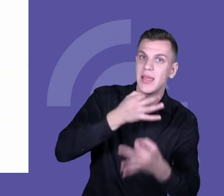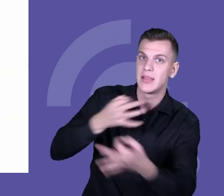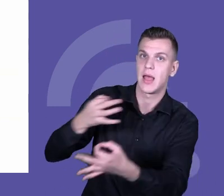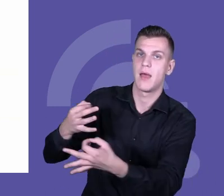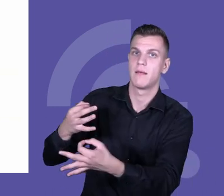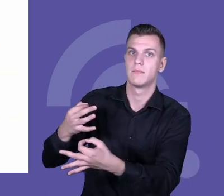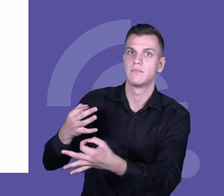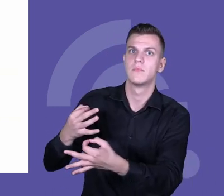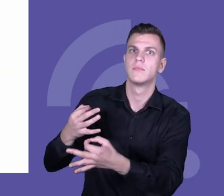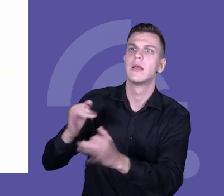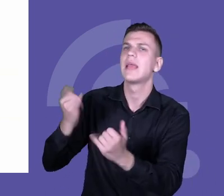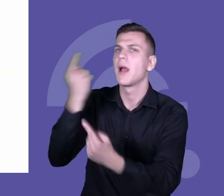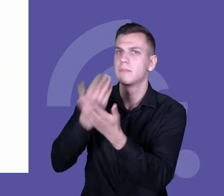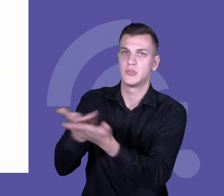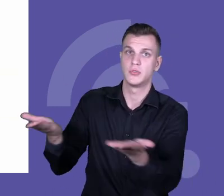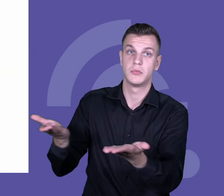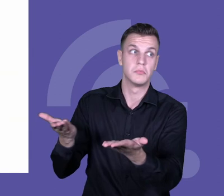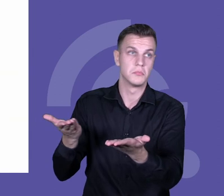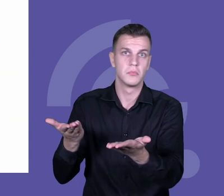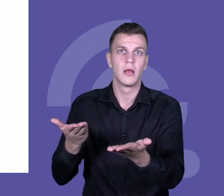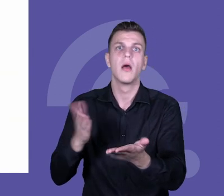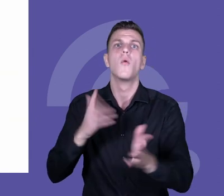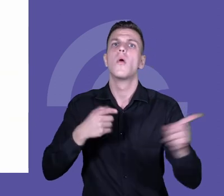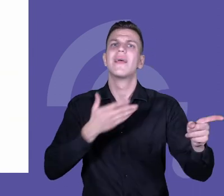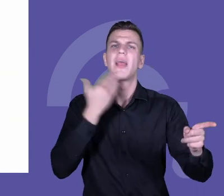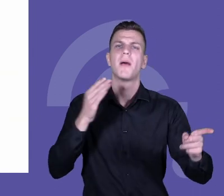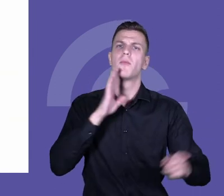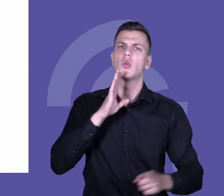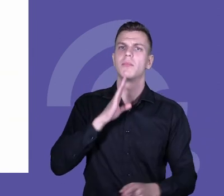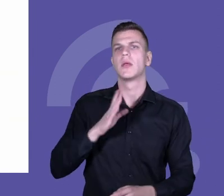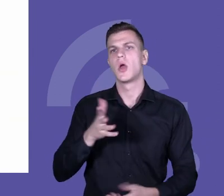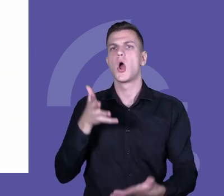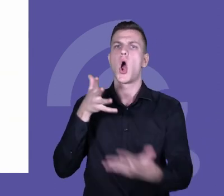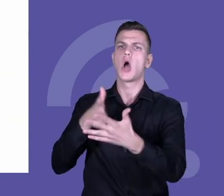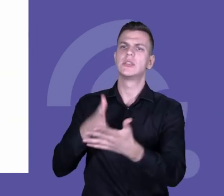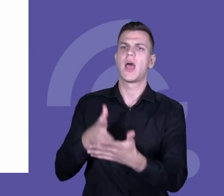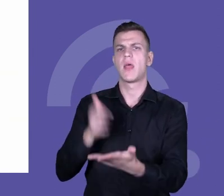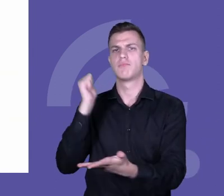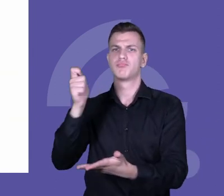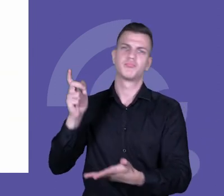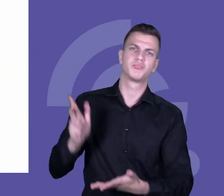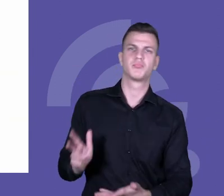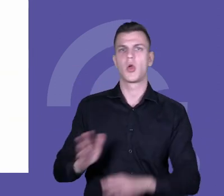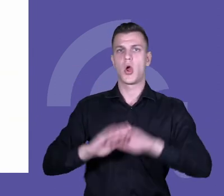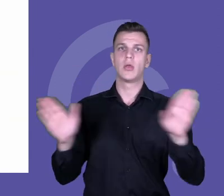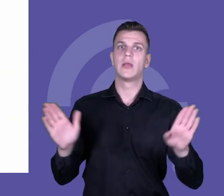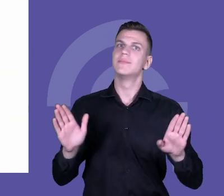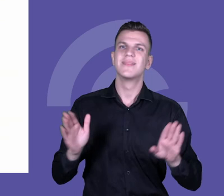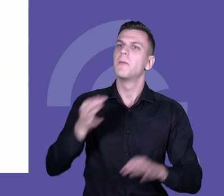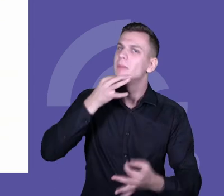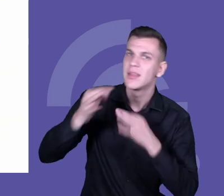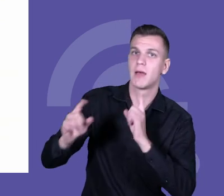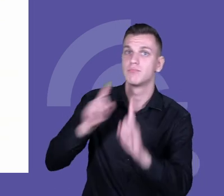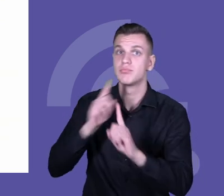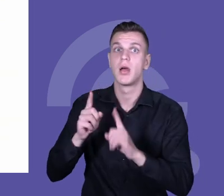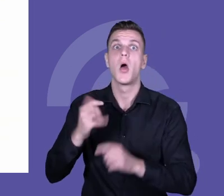oceniania stopniem. Też praca z błędem, wspieranie współpracy w klasie,